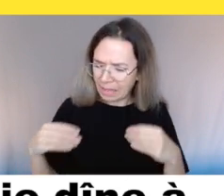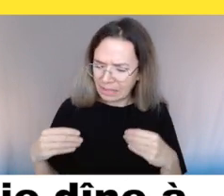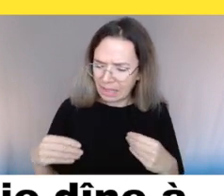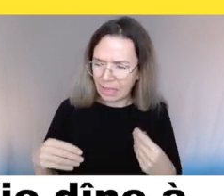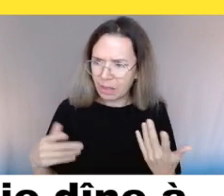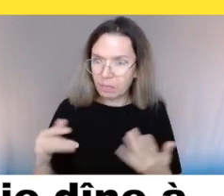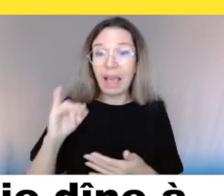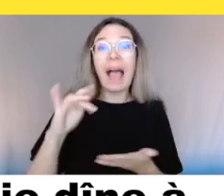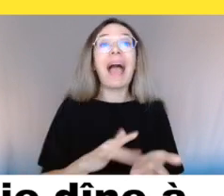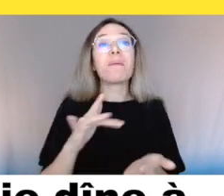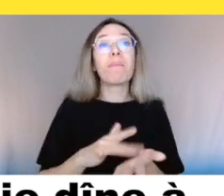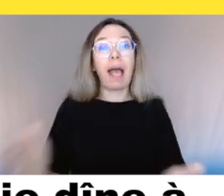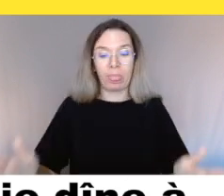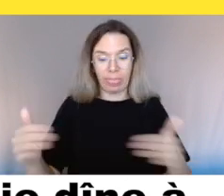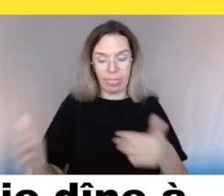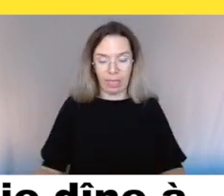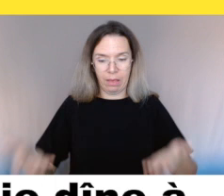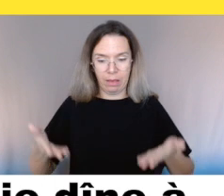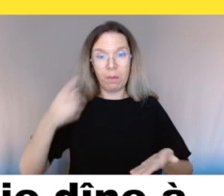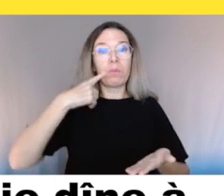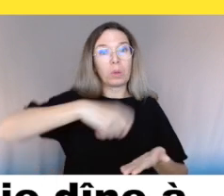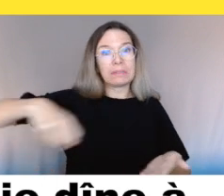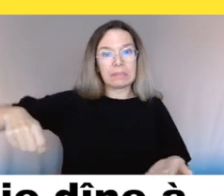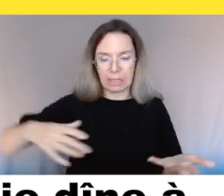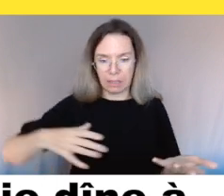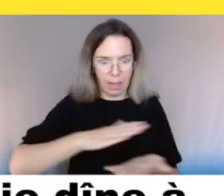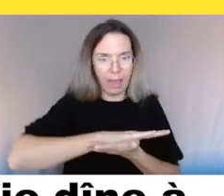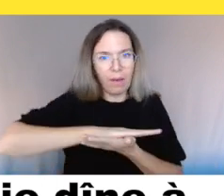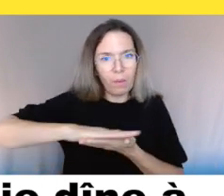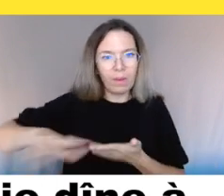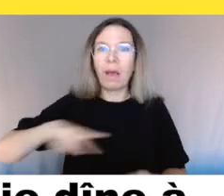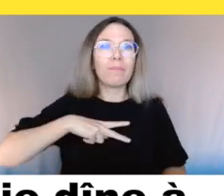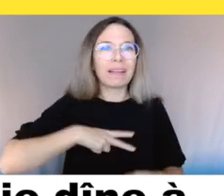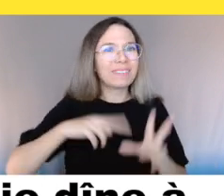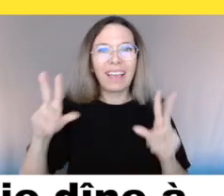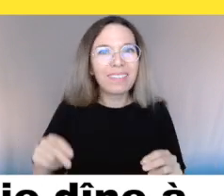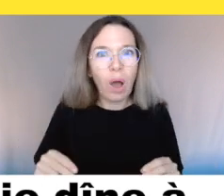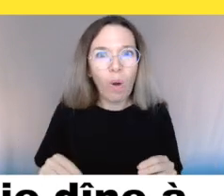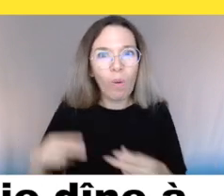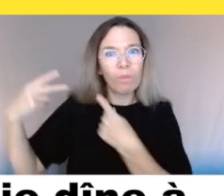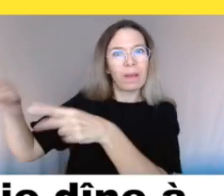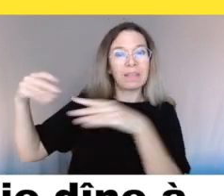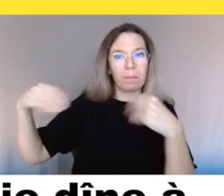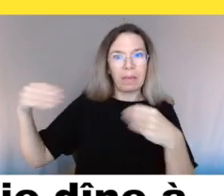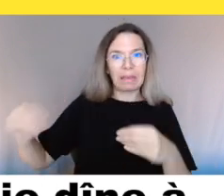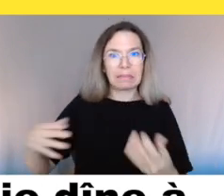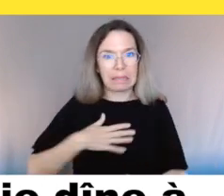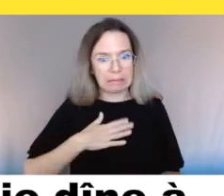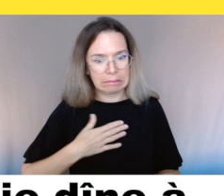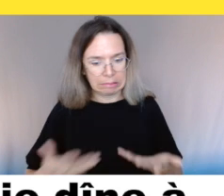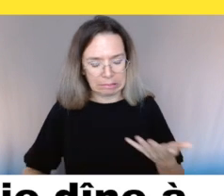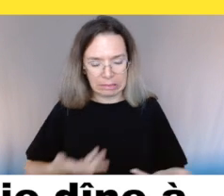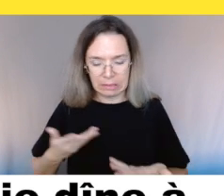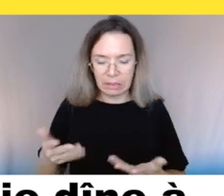puis là, mais moi, le doigt, c'est le 5, puis là, je vais faire mon numéro, tu sais, mais ce n pas bien,